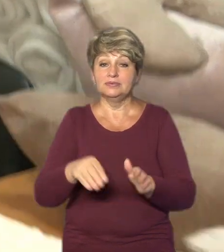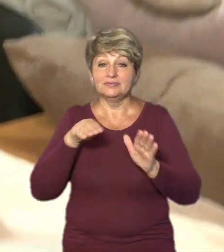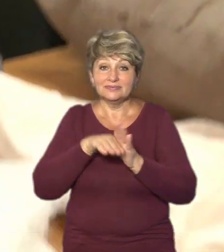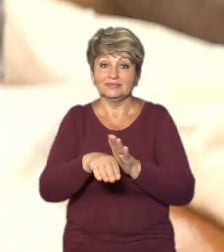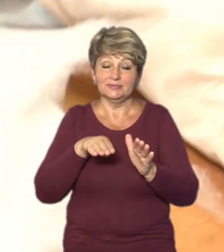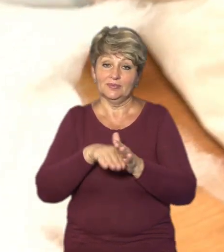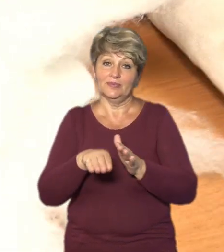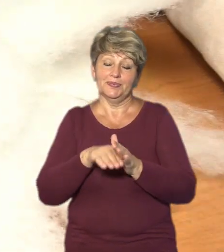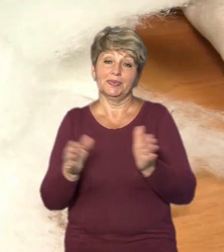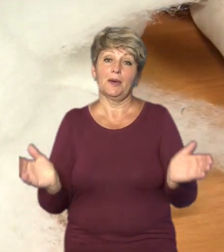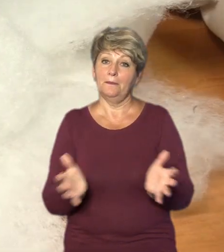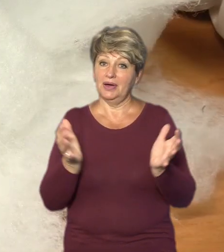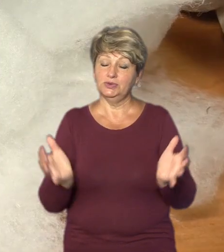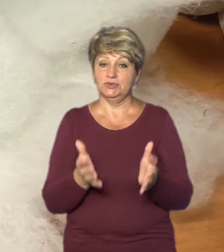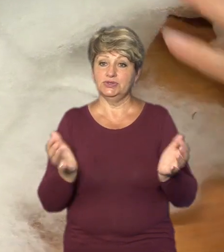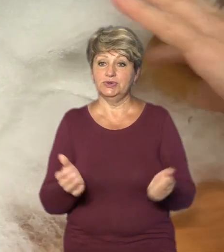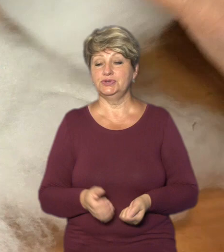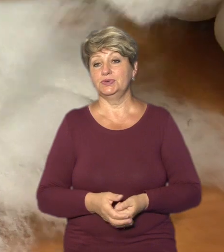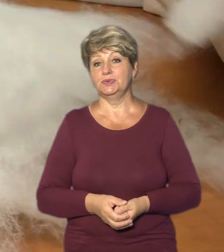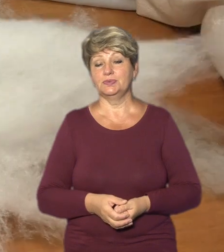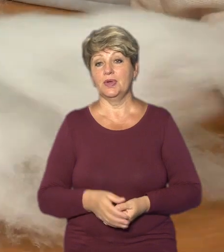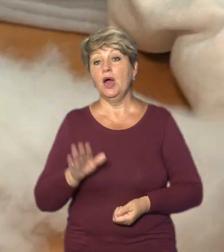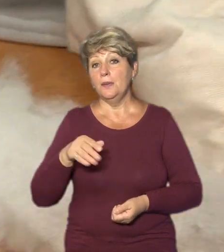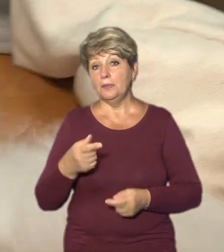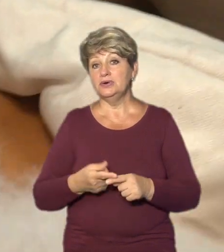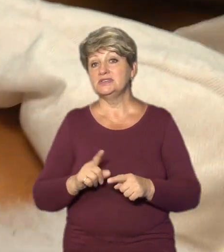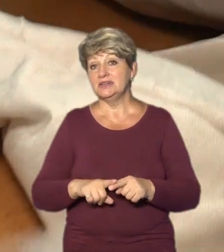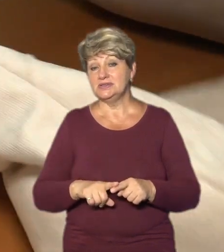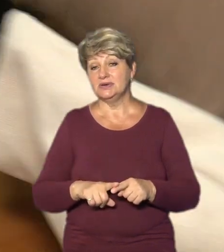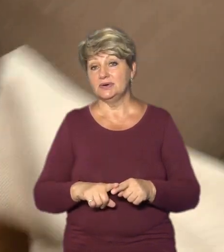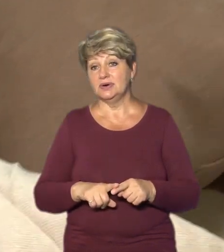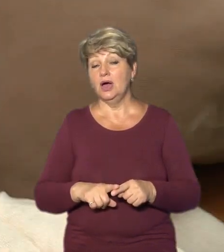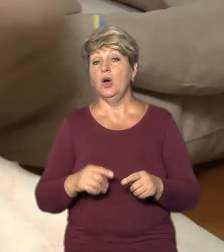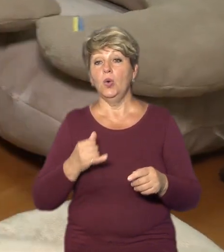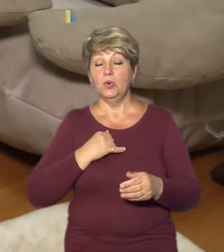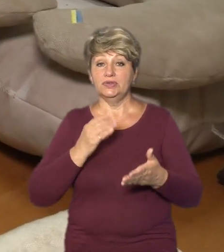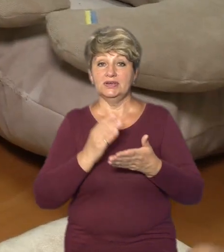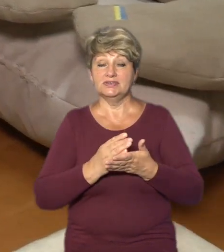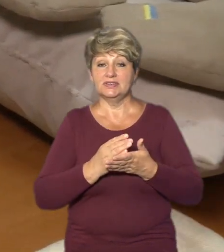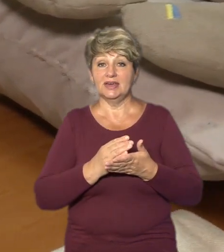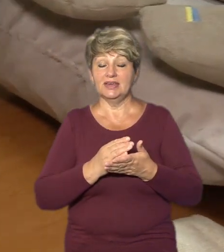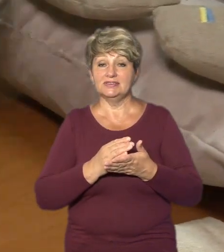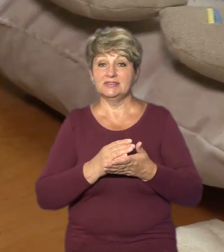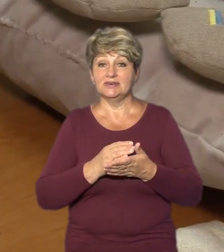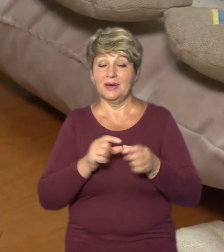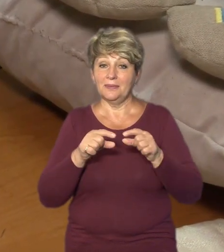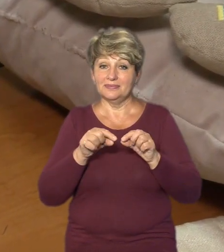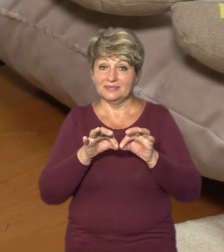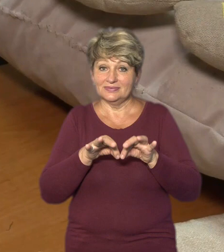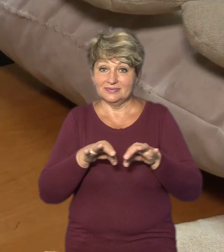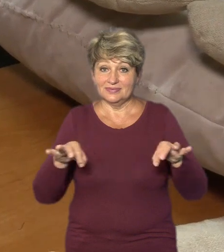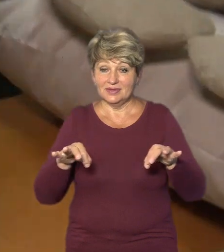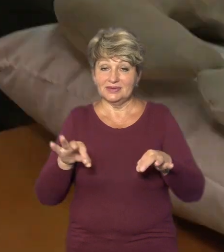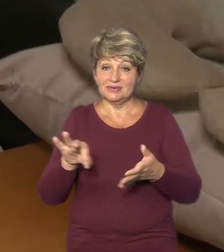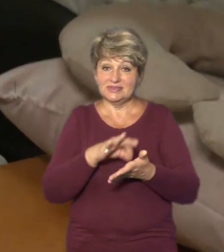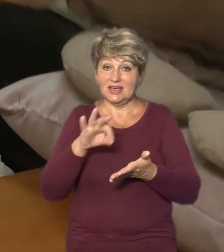отак в подушечку. Після того, як вже ми заложили, у нас оця дирочка, ми зашиваємо